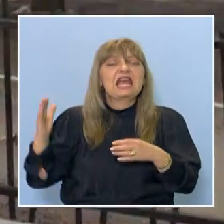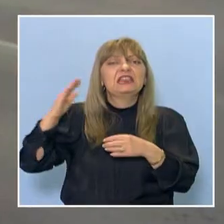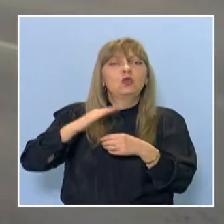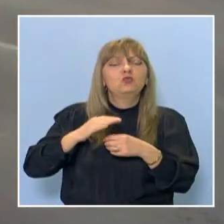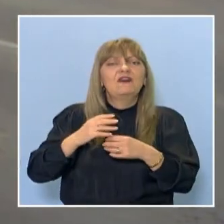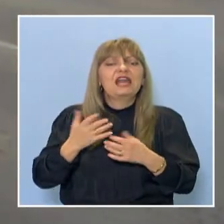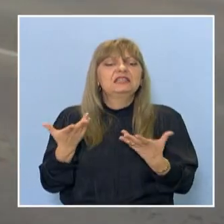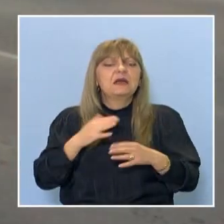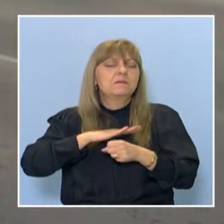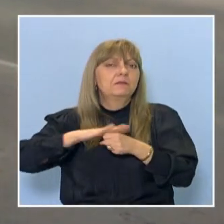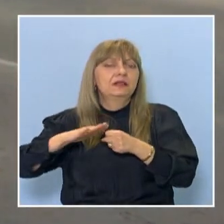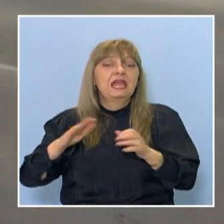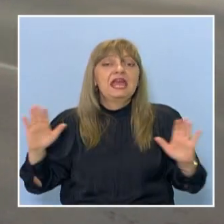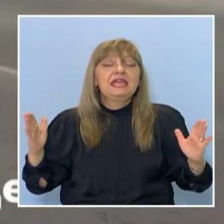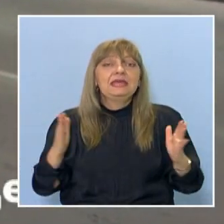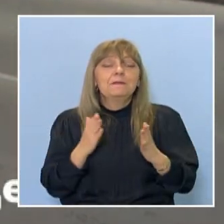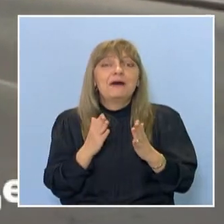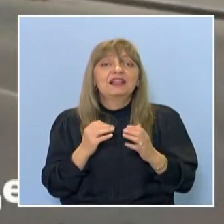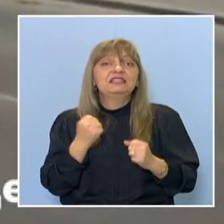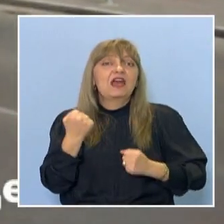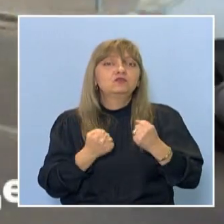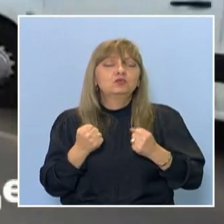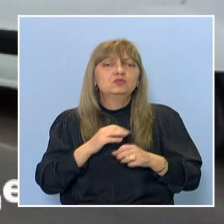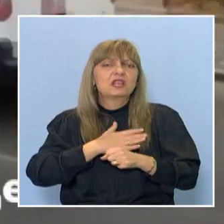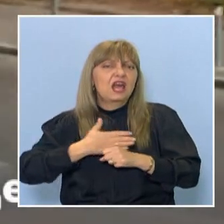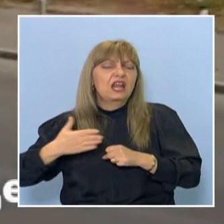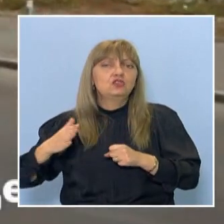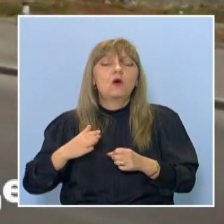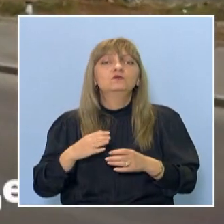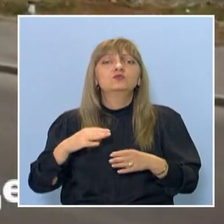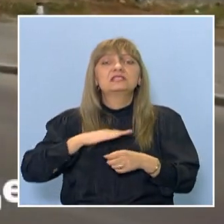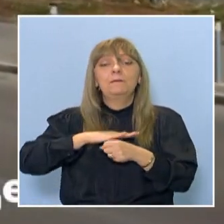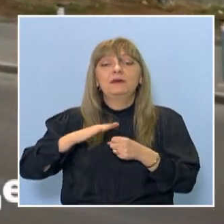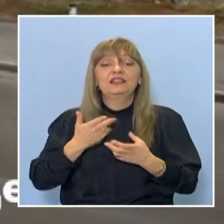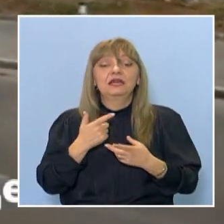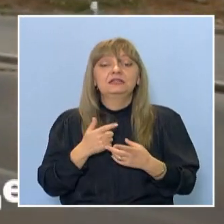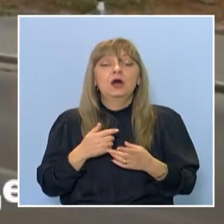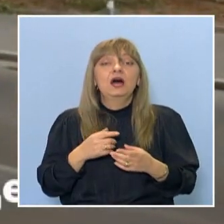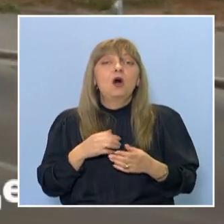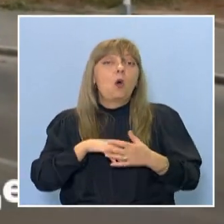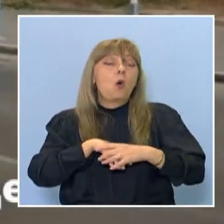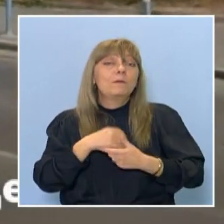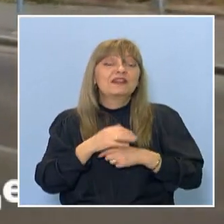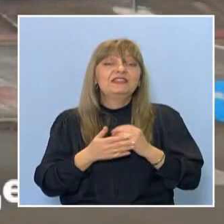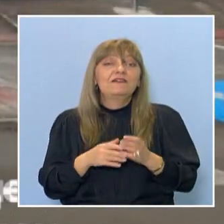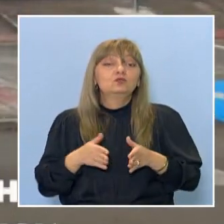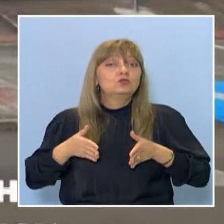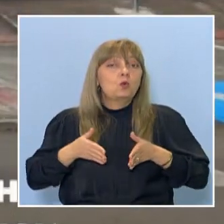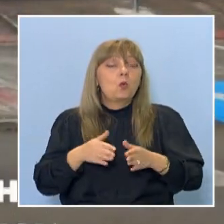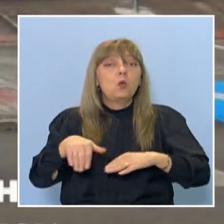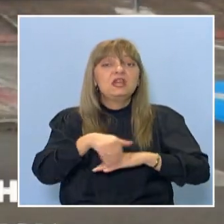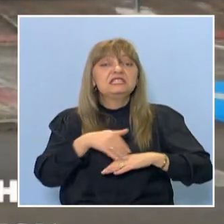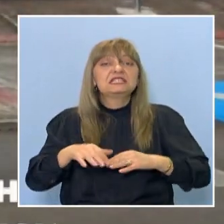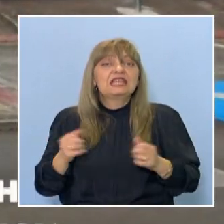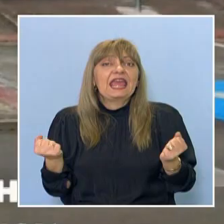линия и малките автобуси ретовно се преклуват. Оправданието е, че улицата е твърде тясна и са възможни катастрофи.